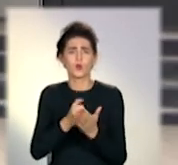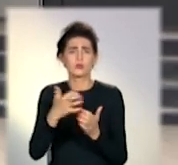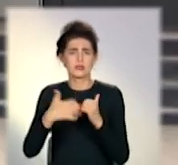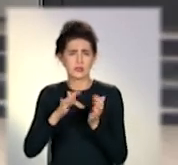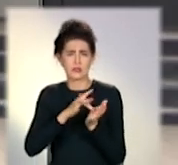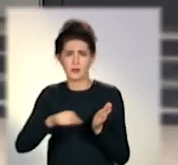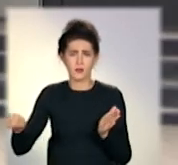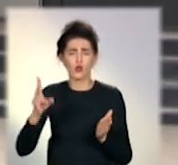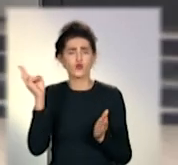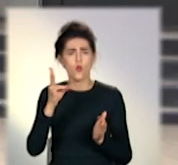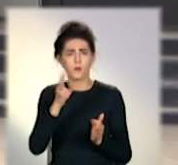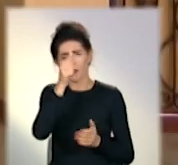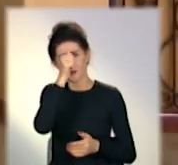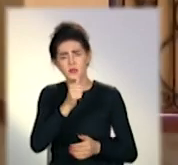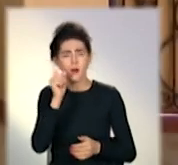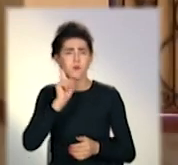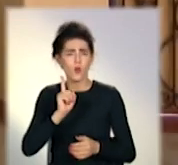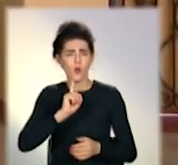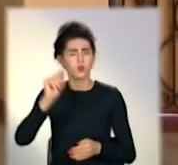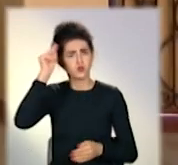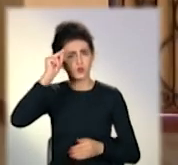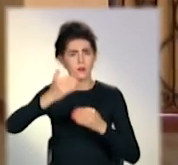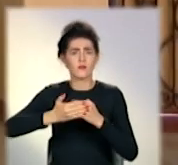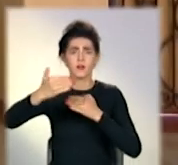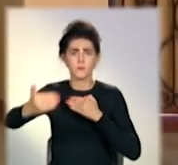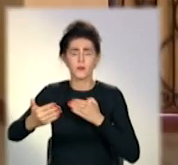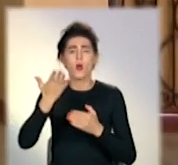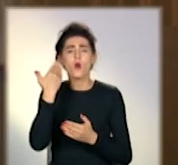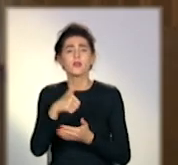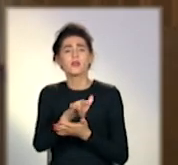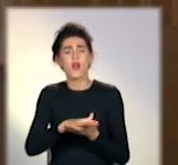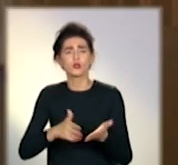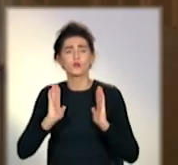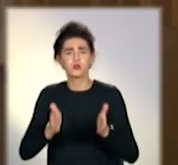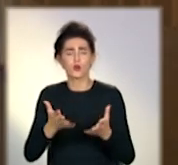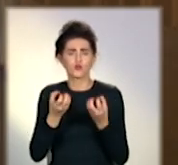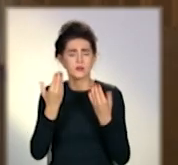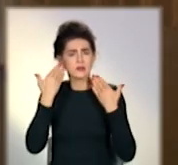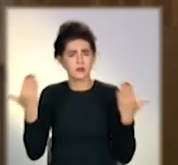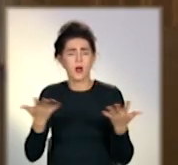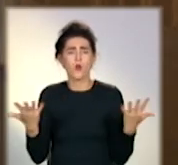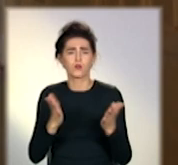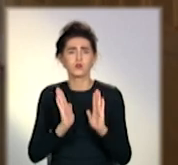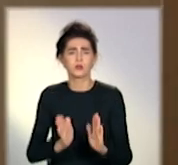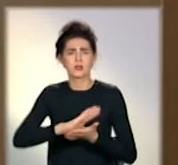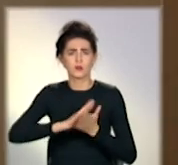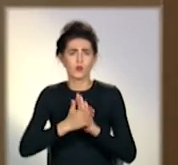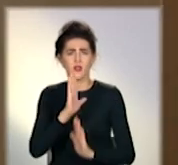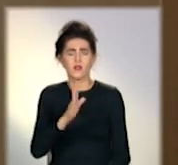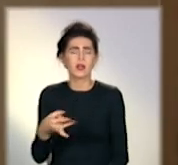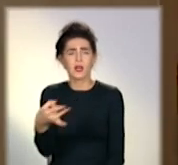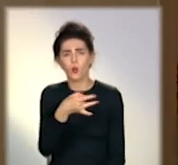листопада, поки студенти навчатимуться дистанційно. Як буде надалі – залежатиме від епідеміологічної ситуації в